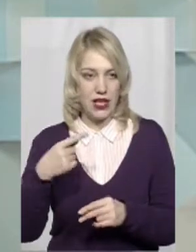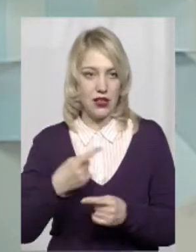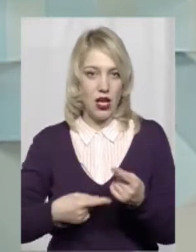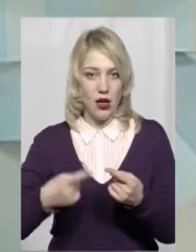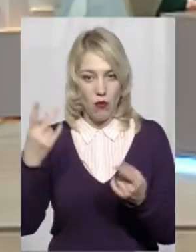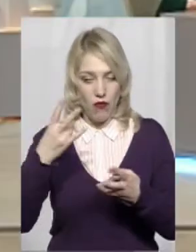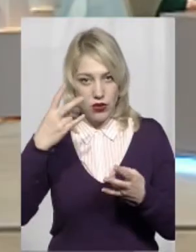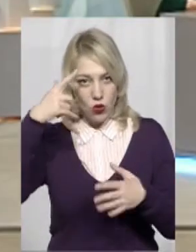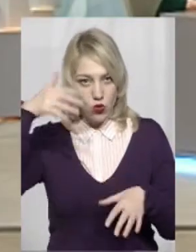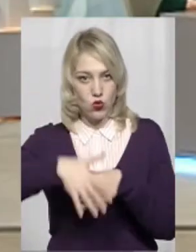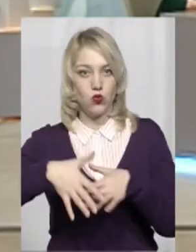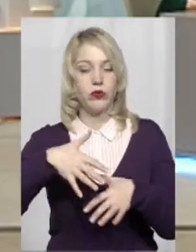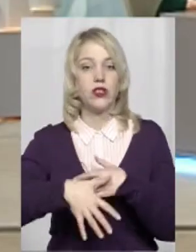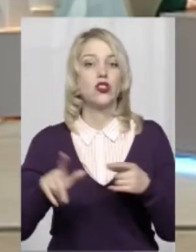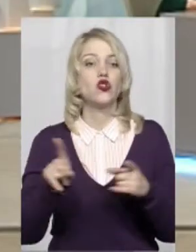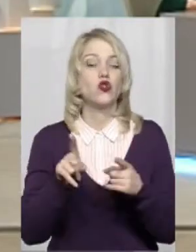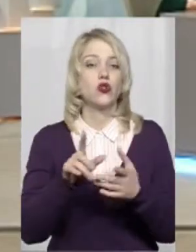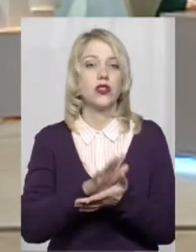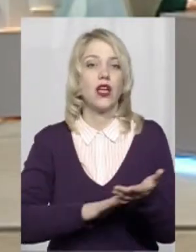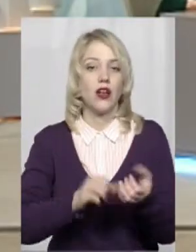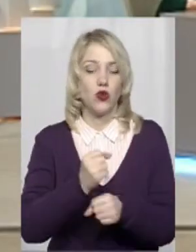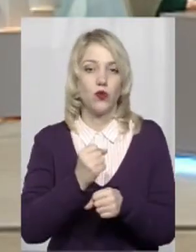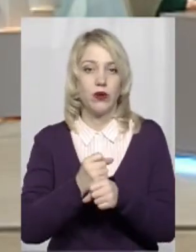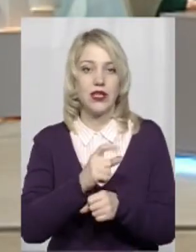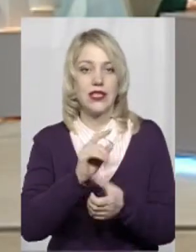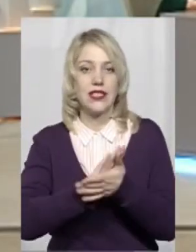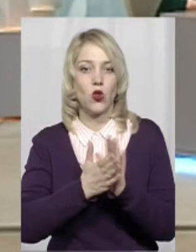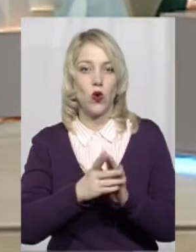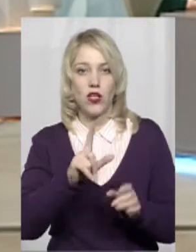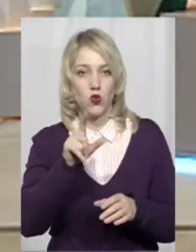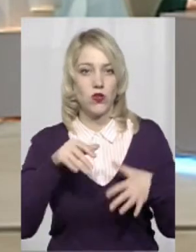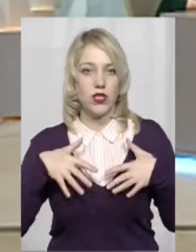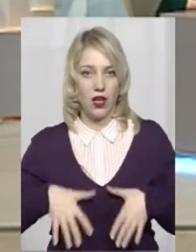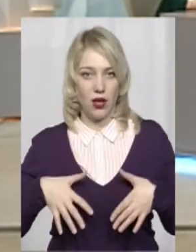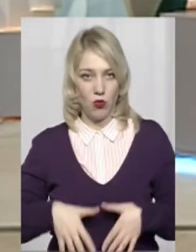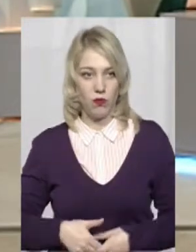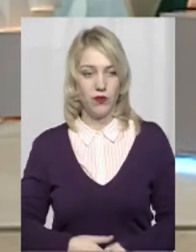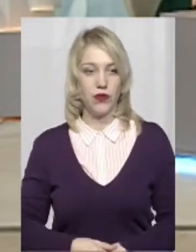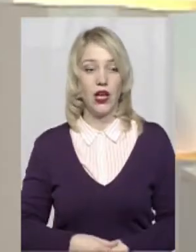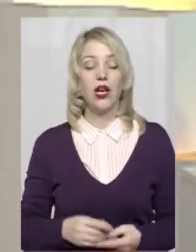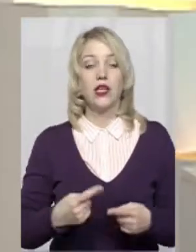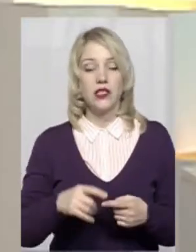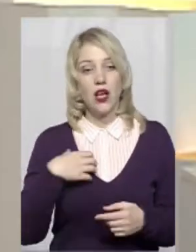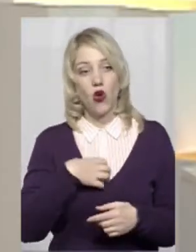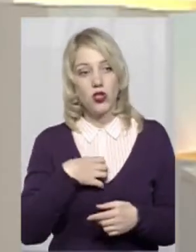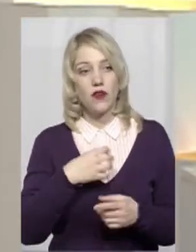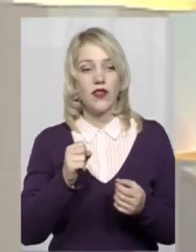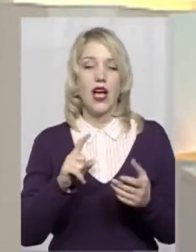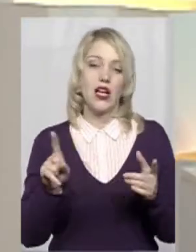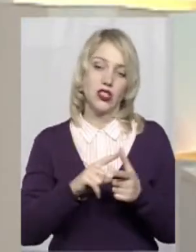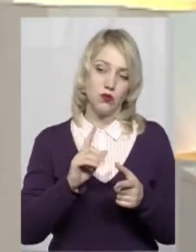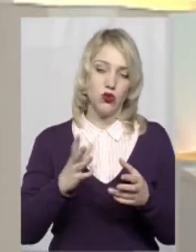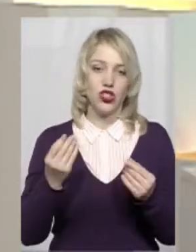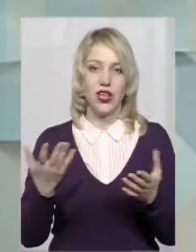повинен розуміти, що він буде робити з такою складною ситуацією, яка в нас є з Кримом. Це основна. Чи були ще якісь